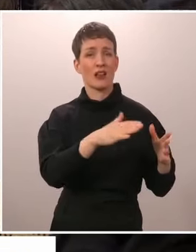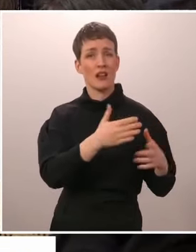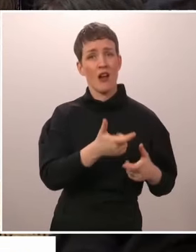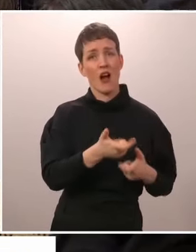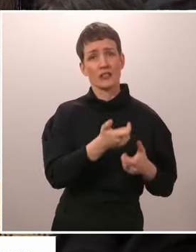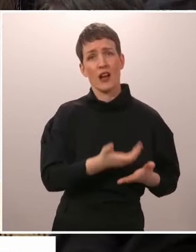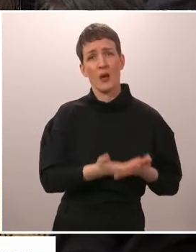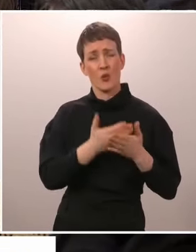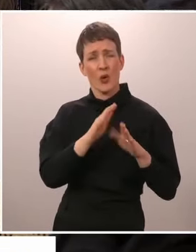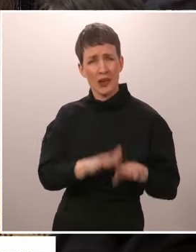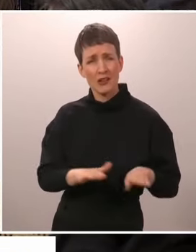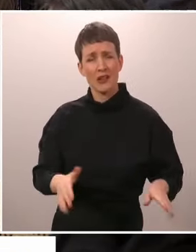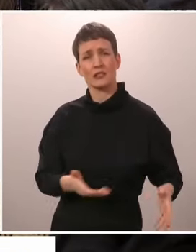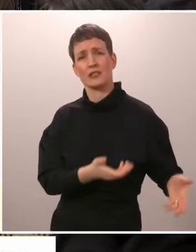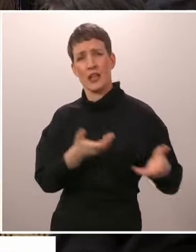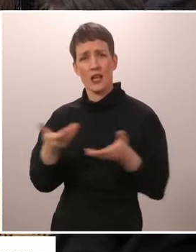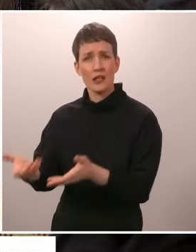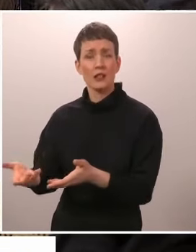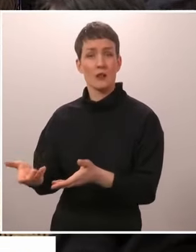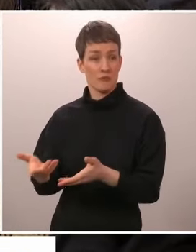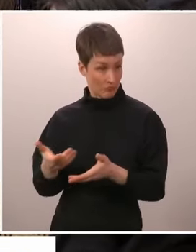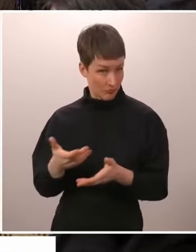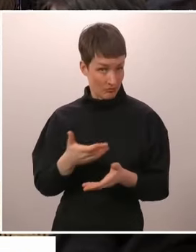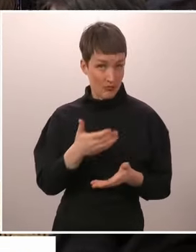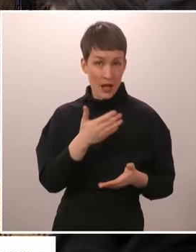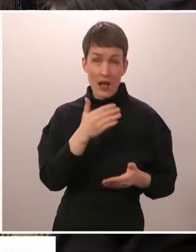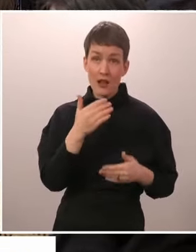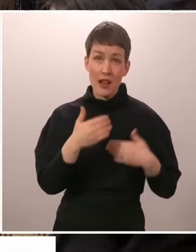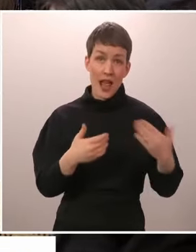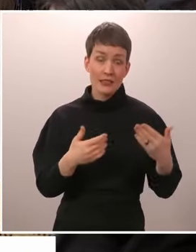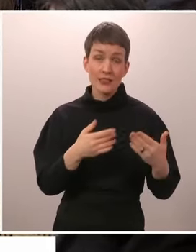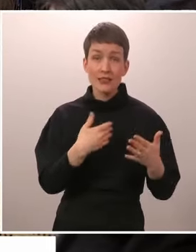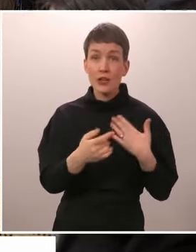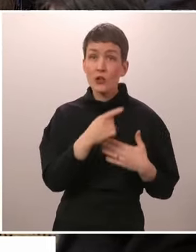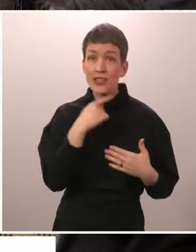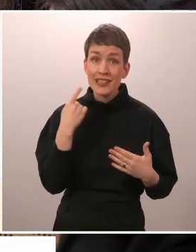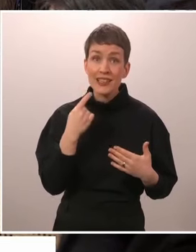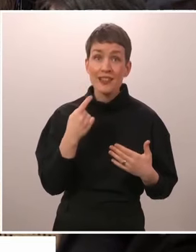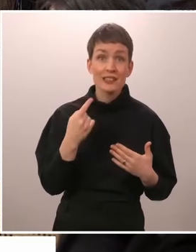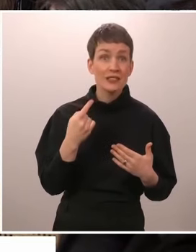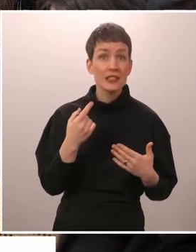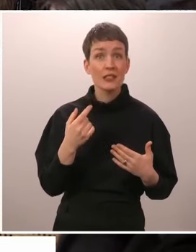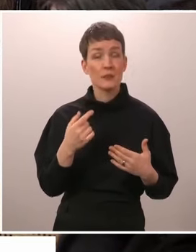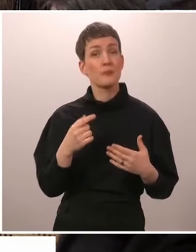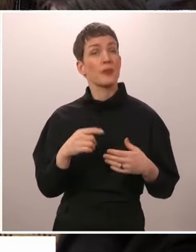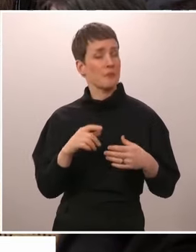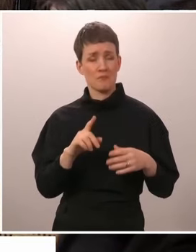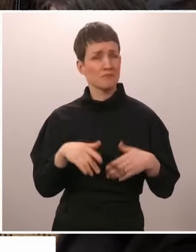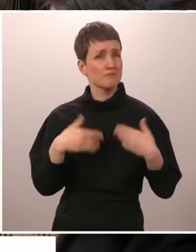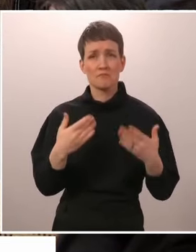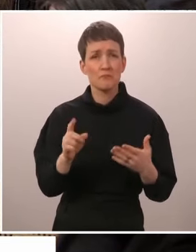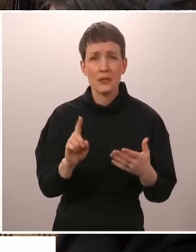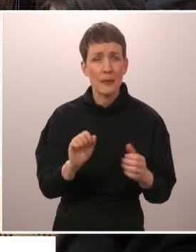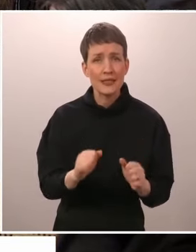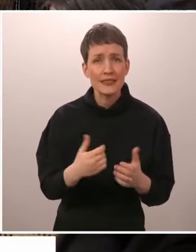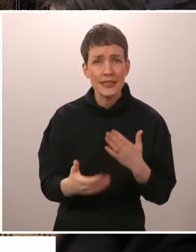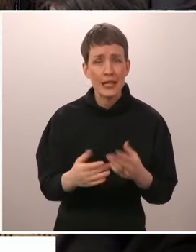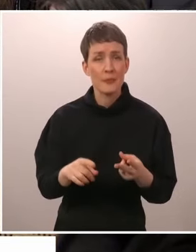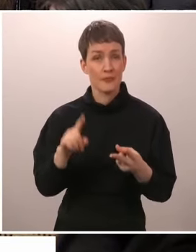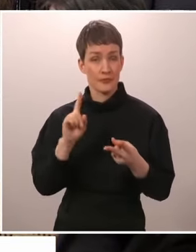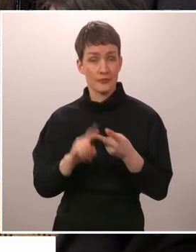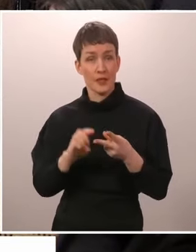Onko länsi tehnyt tarpeeksi ja mitkä tulisi seuraavien askeleiden tässä aseavussa olla? Ja sitten toinen kysymys. Moldovassa,